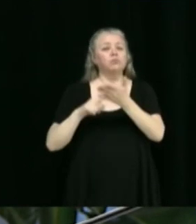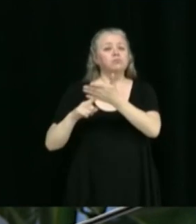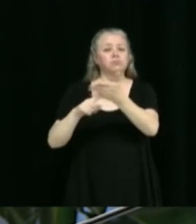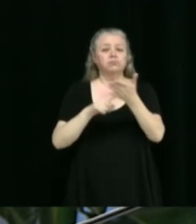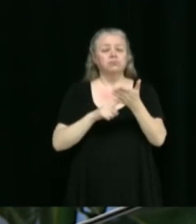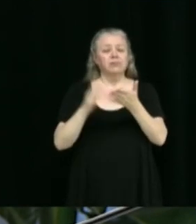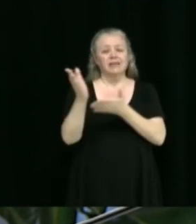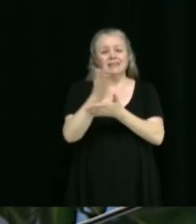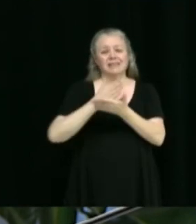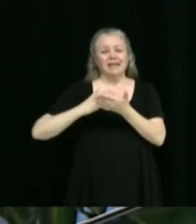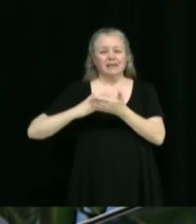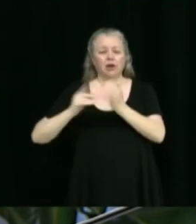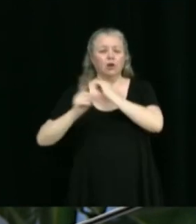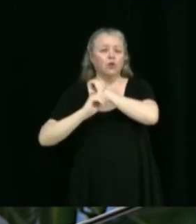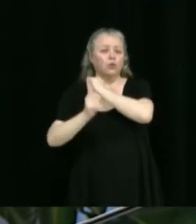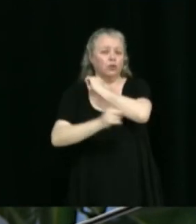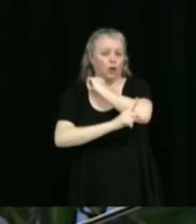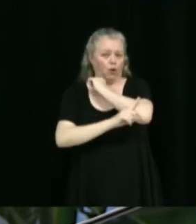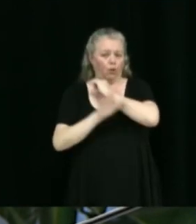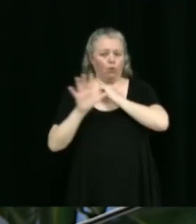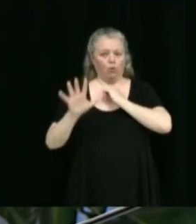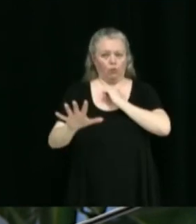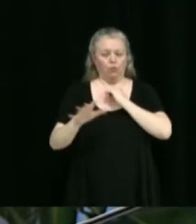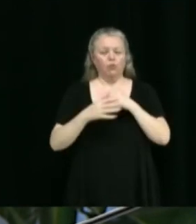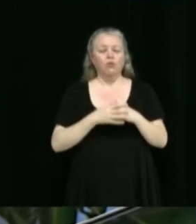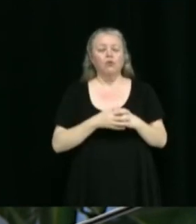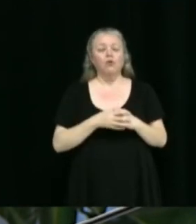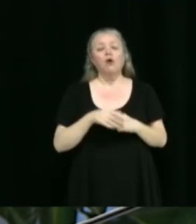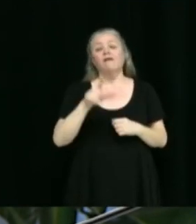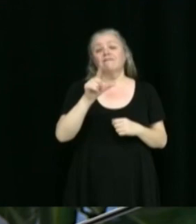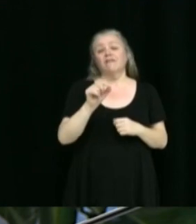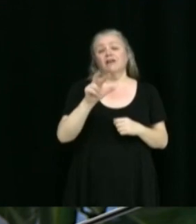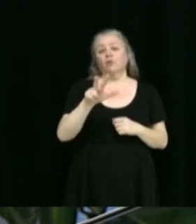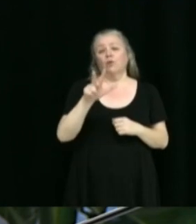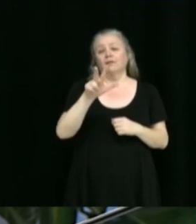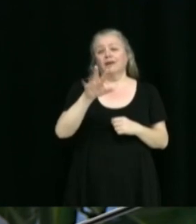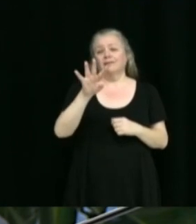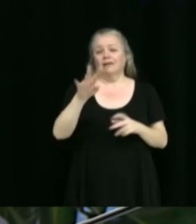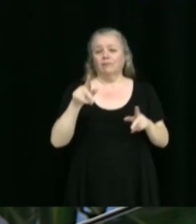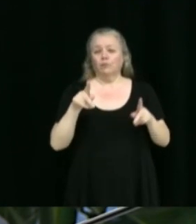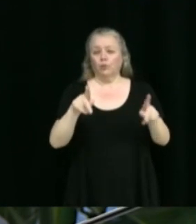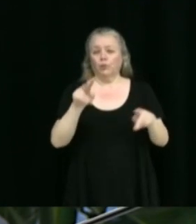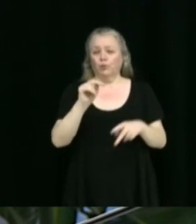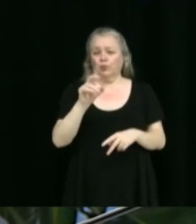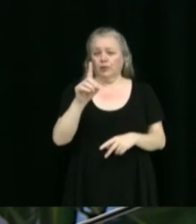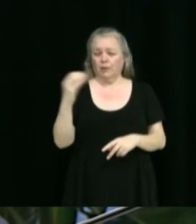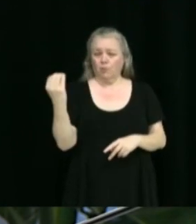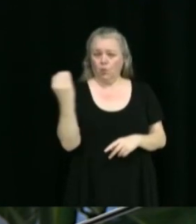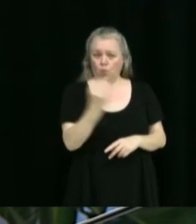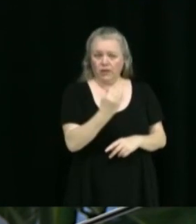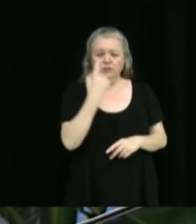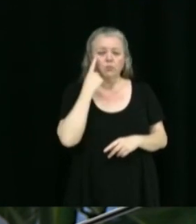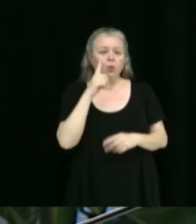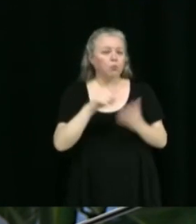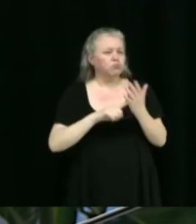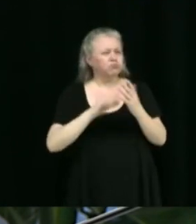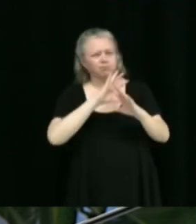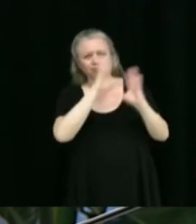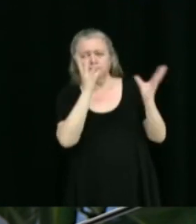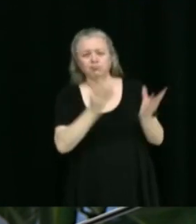du compacteur à déchets, pour le 23-34 rue Notre-Dame-Ouest pour une opération d'ensemble,